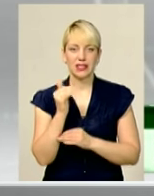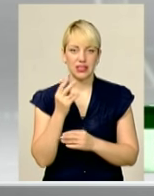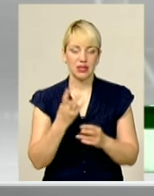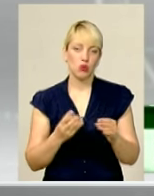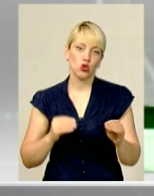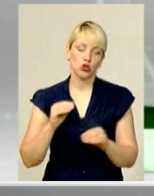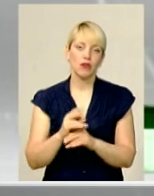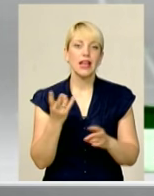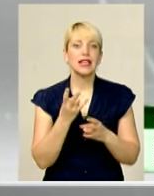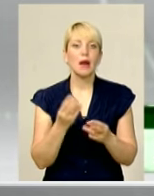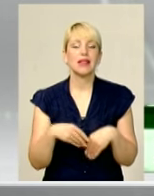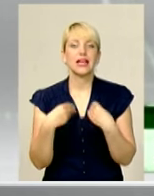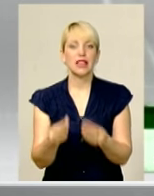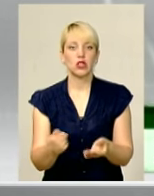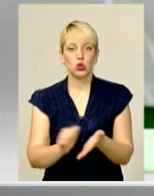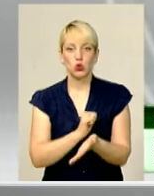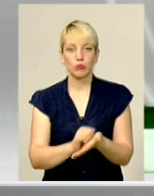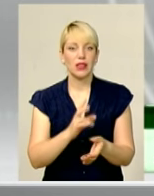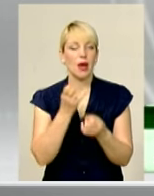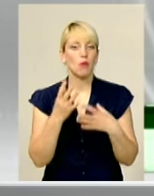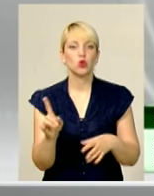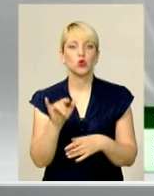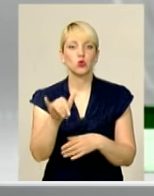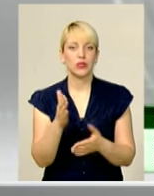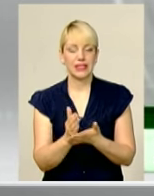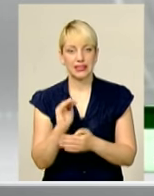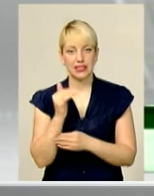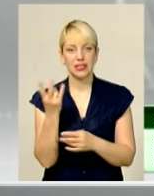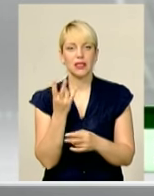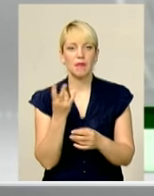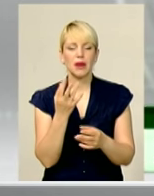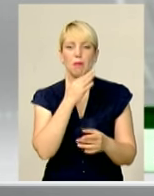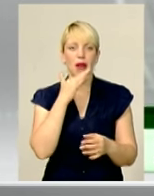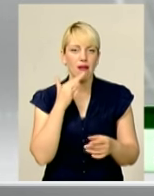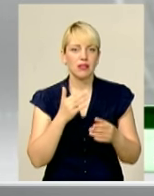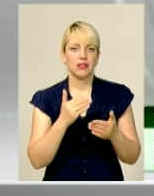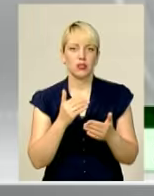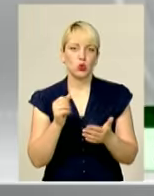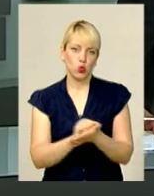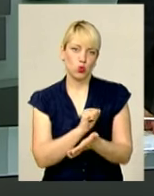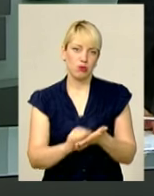надати документи, не просто як для призначення, що в нього є дитина. Там необхідніше повинні документи бути.